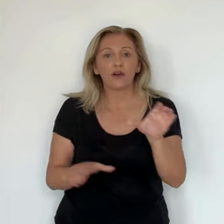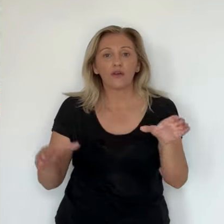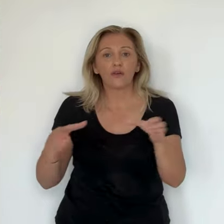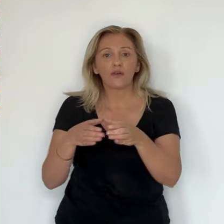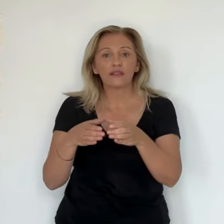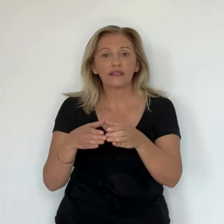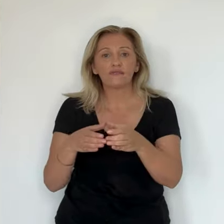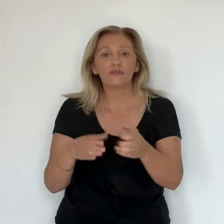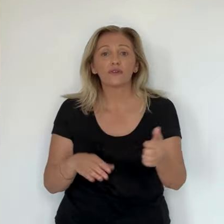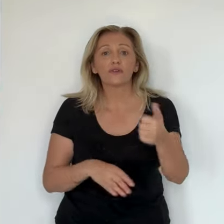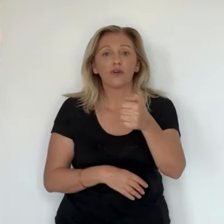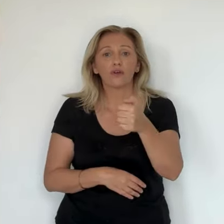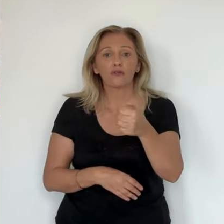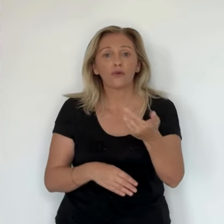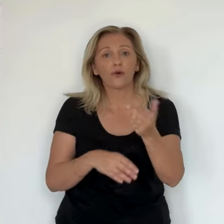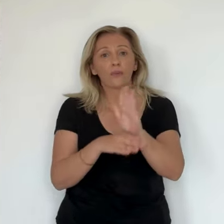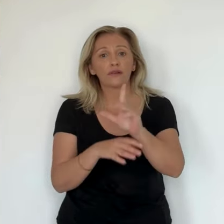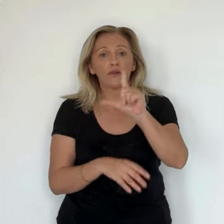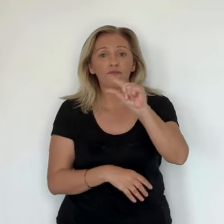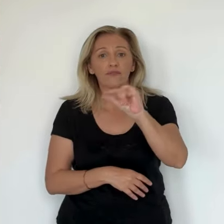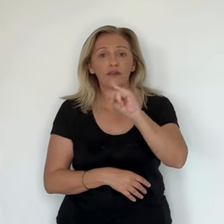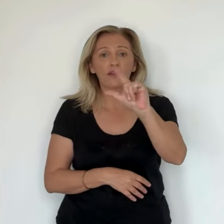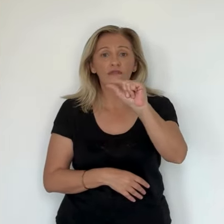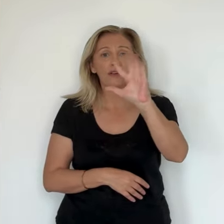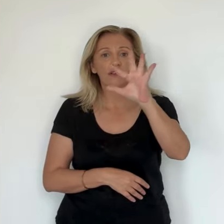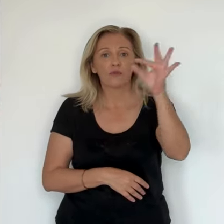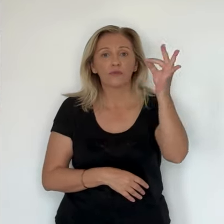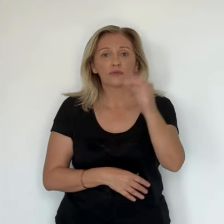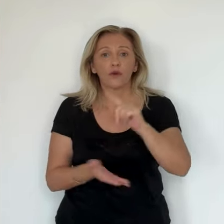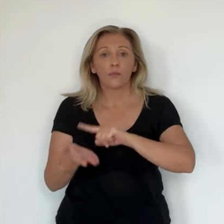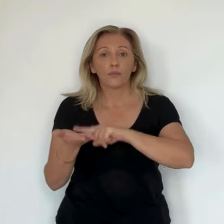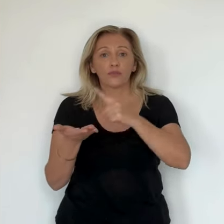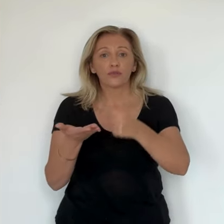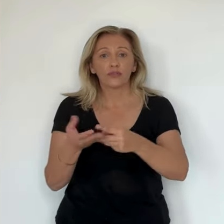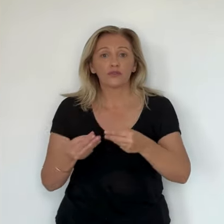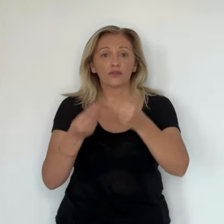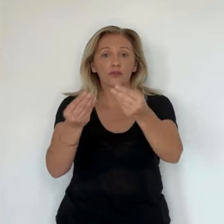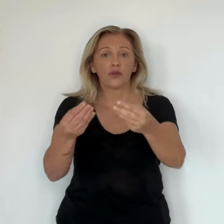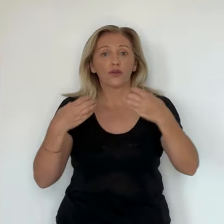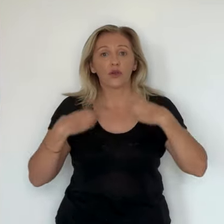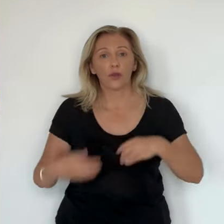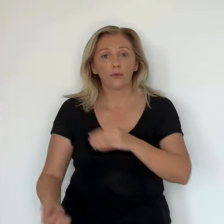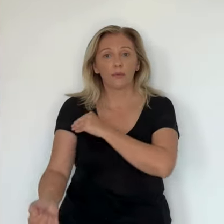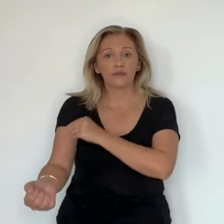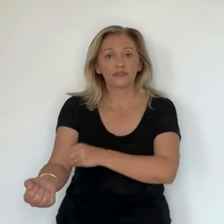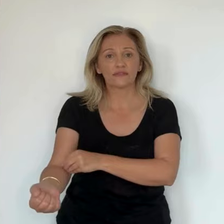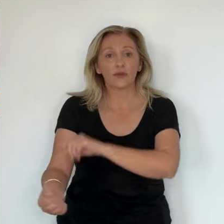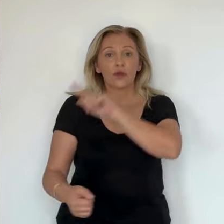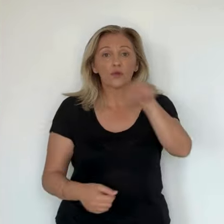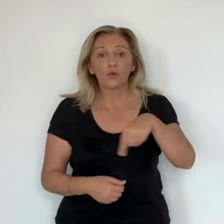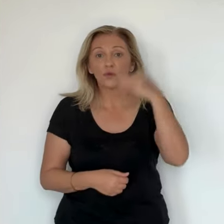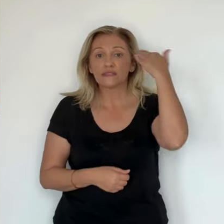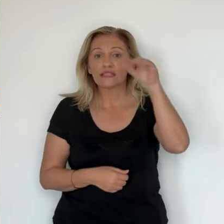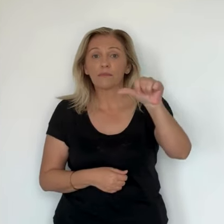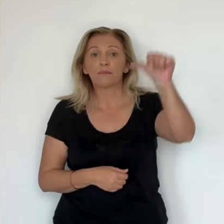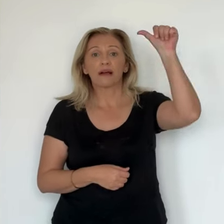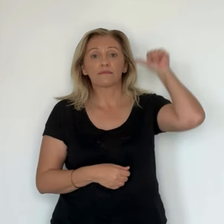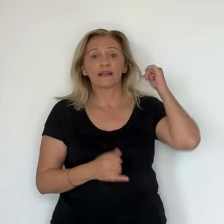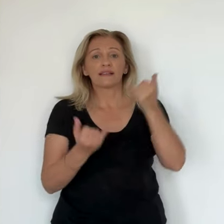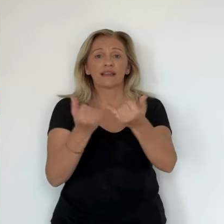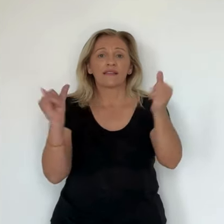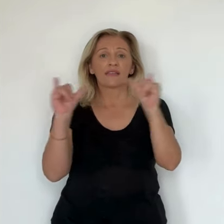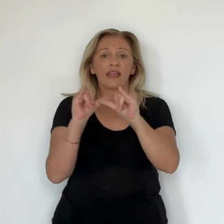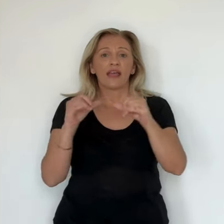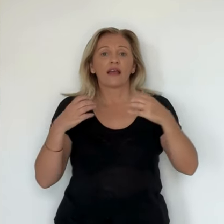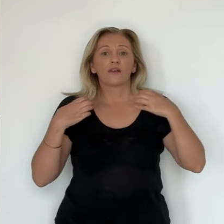budget de certaines de ces structures sportives. Toutefois, selon nos informations, une réunion a eu lieu hier entre le président de l'exécutif,